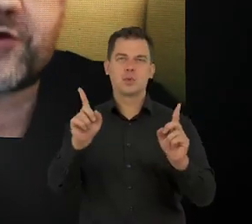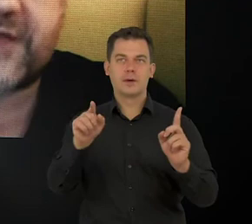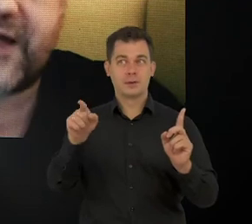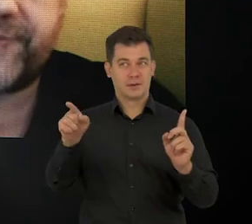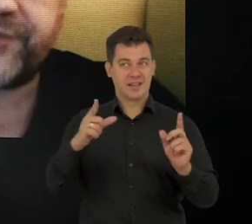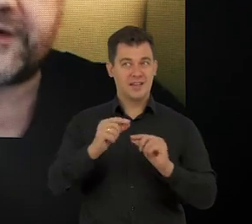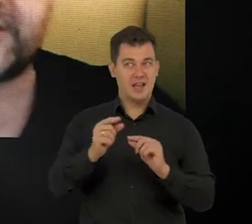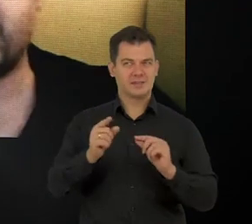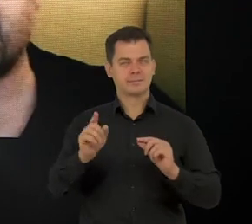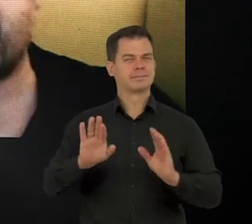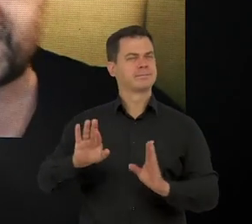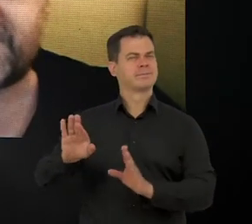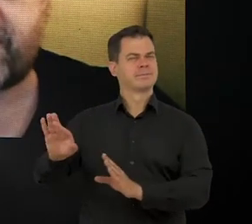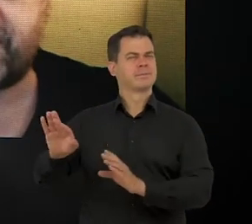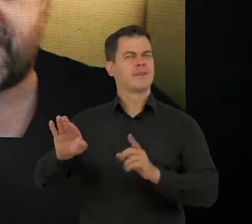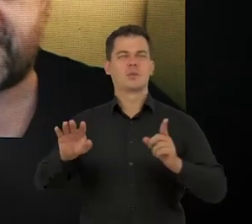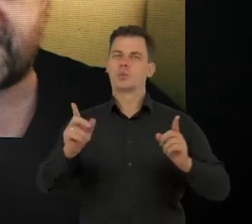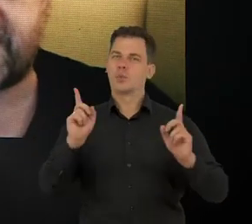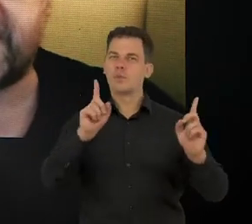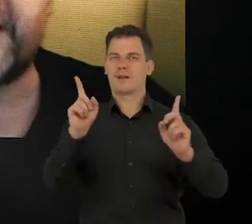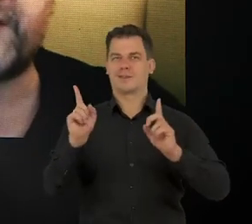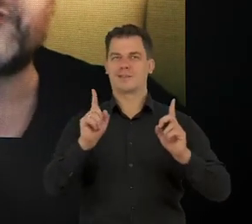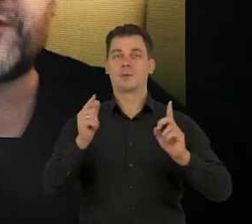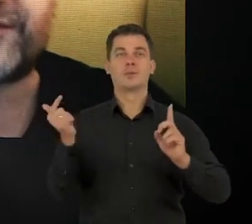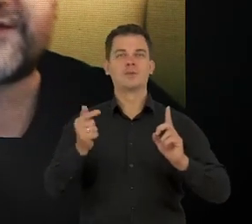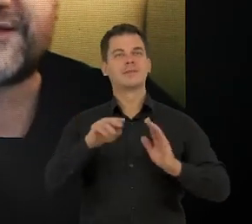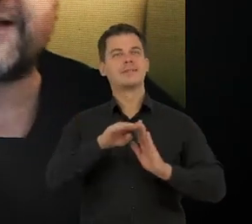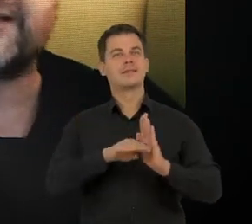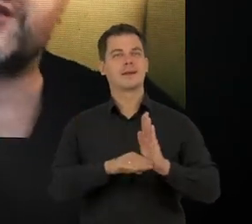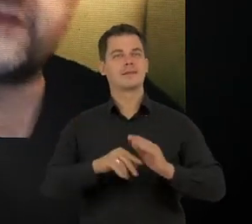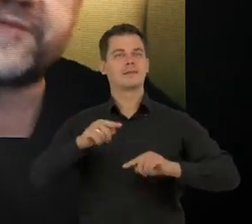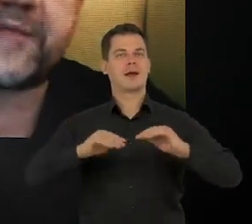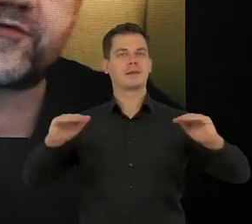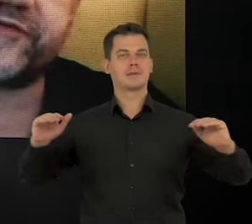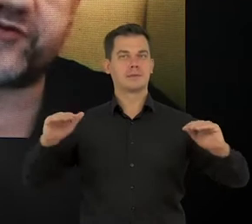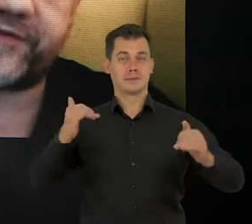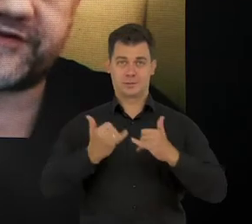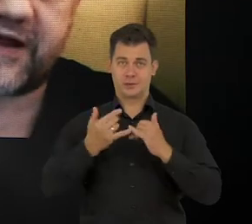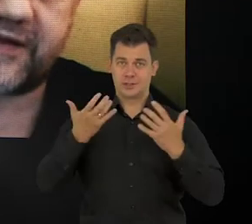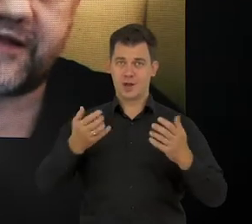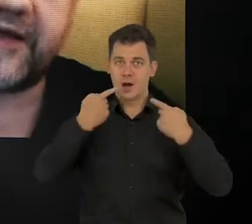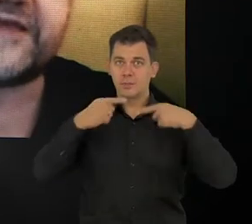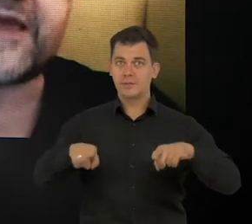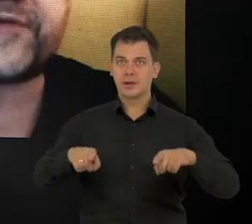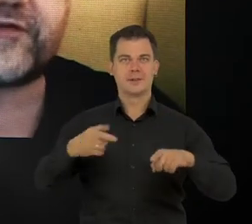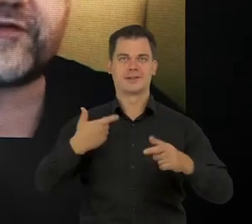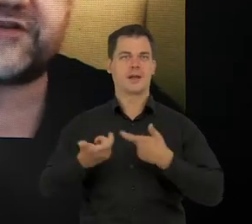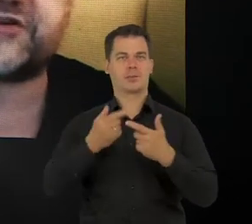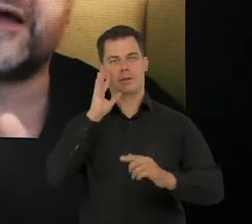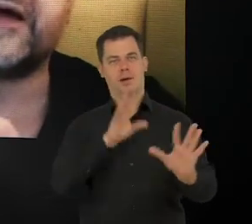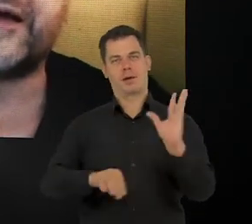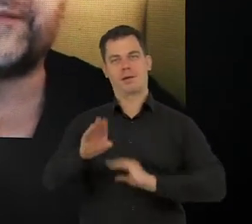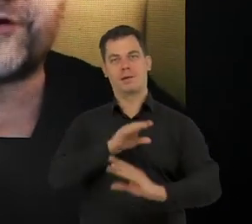bardziej czujne, zwłaszcza w obliczu takich skandali i muszą mieć pewne standardy. Czyli jeżeli mamy mówić odpowiedzialnie i nie